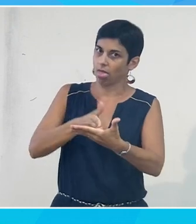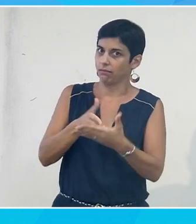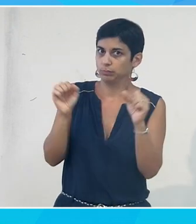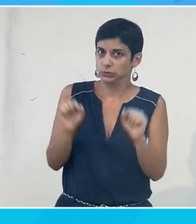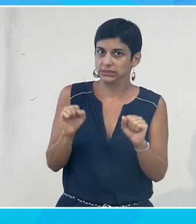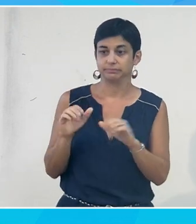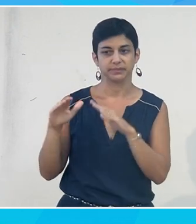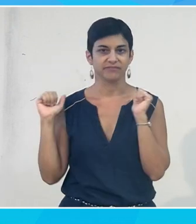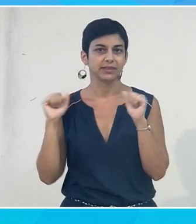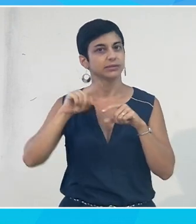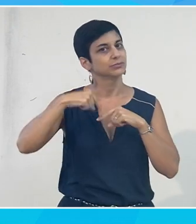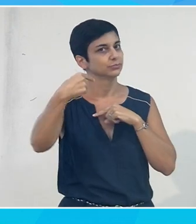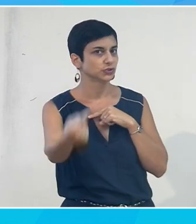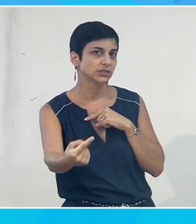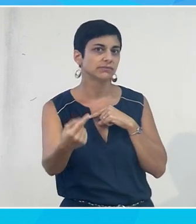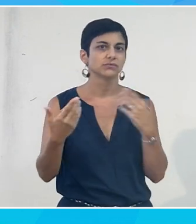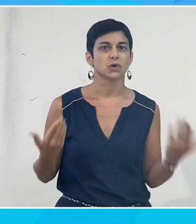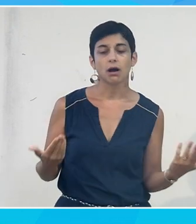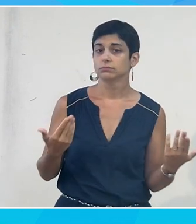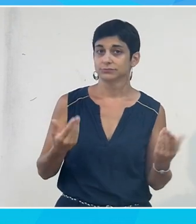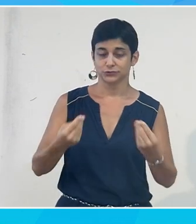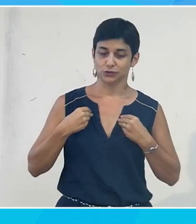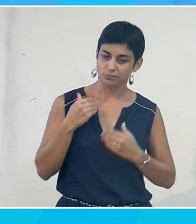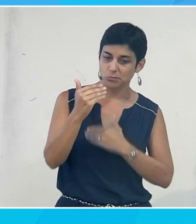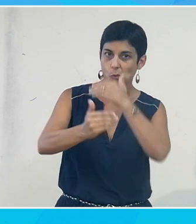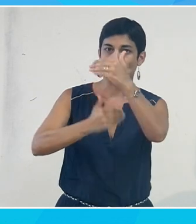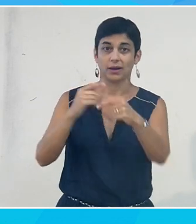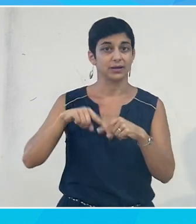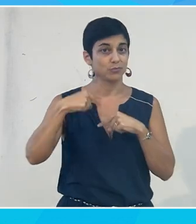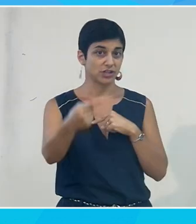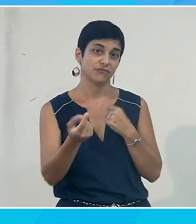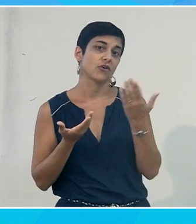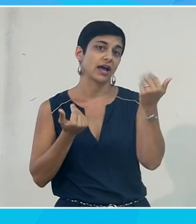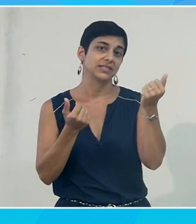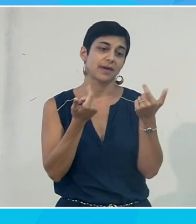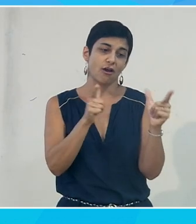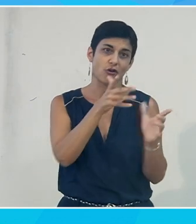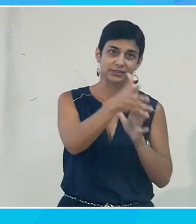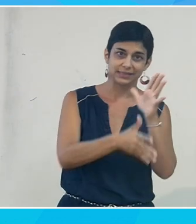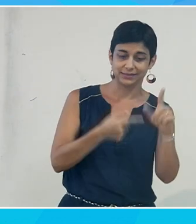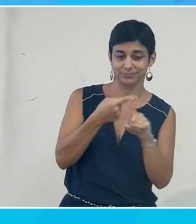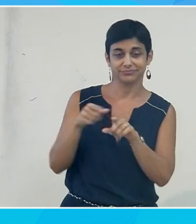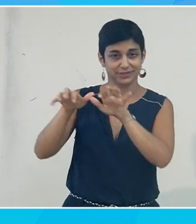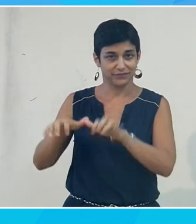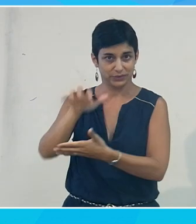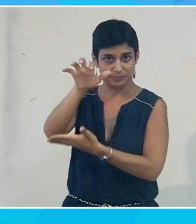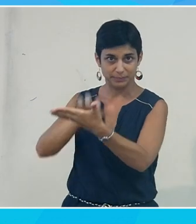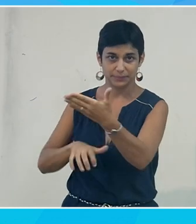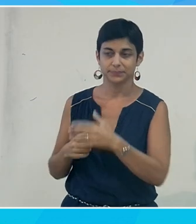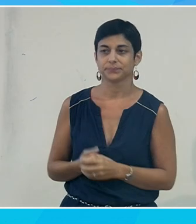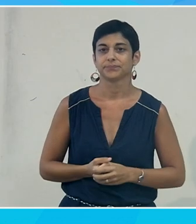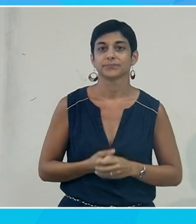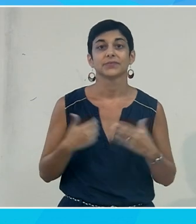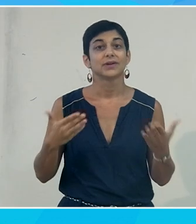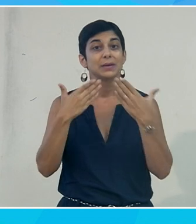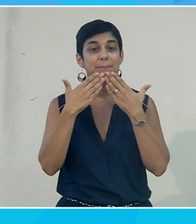Donc, ce sera pour la prochaine fois, c'est notre marge de progression la prochaine fois, on espère qu'il y la LSF et la vélotypie. Donc, un grand merci à